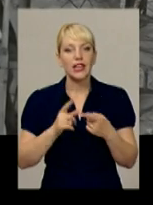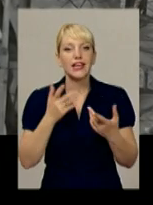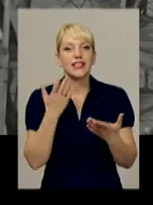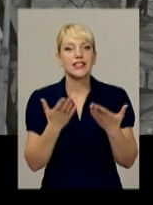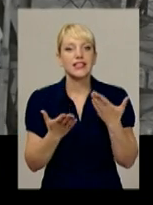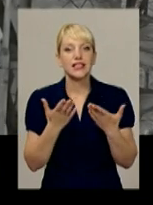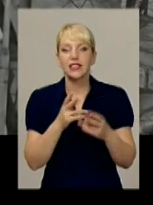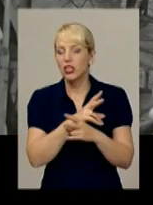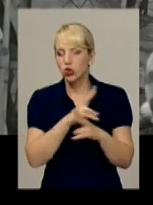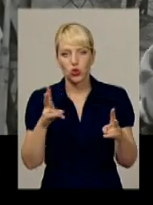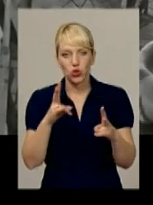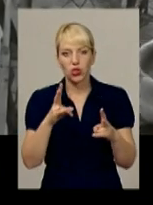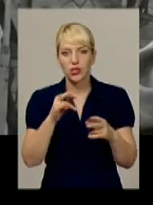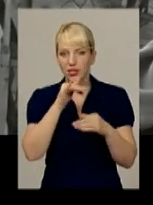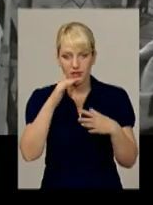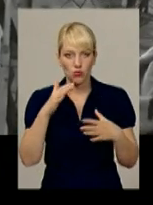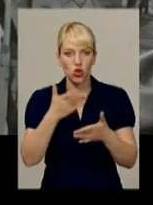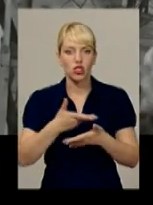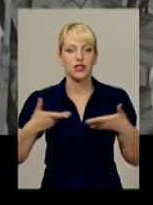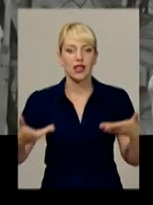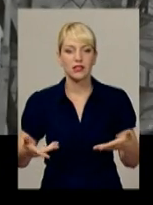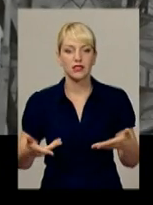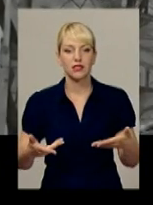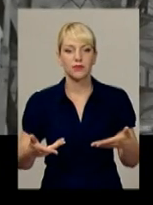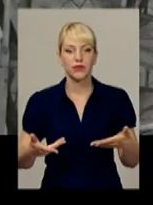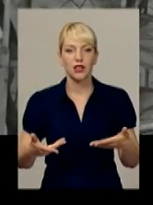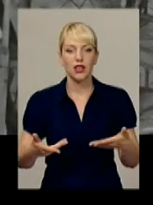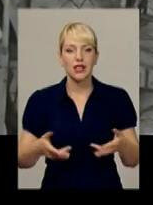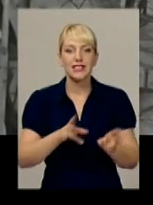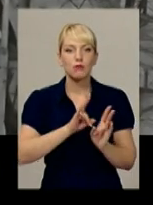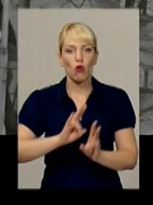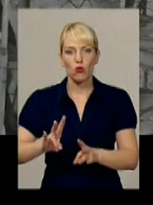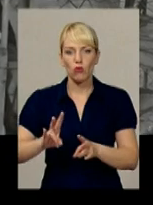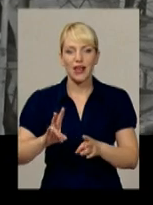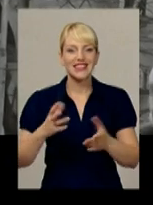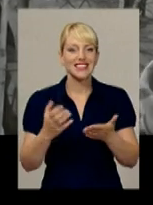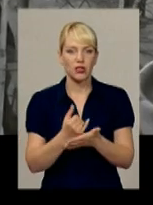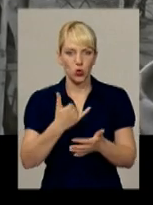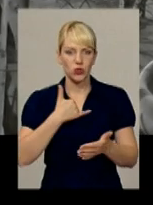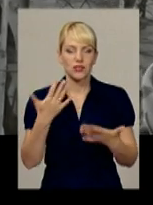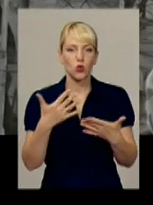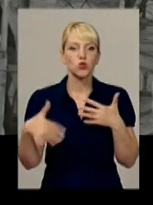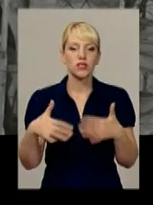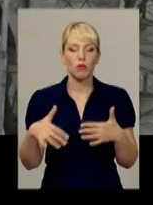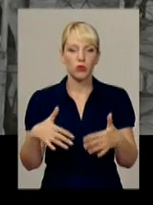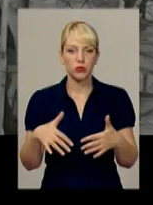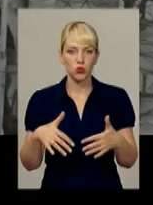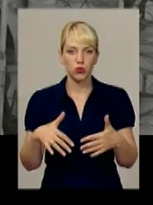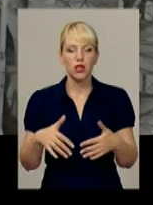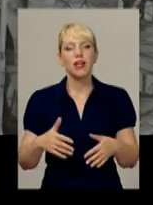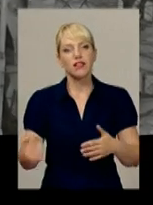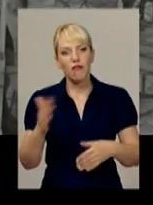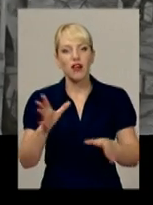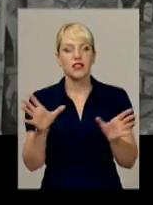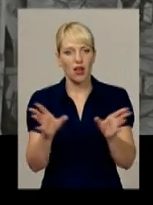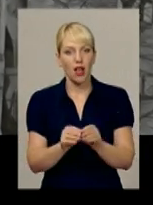ніхто не зможе нас спровокувати, з нас знайти якусь слабинку, на яку ми поведемося. Давайте